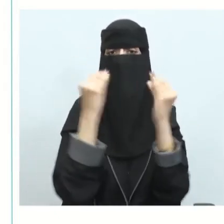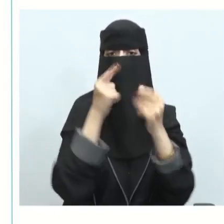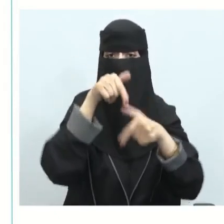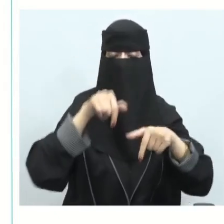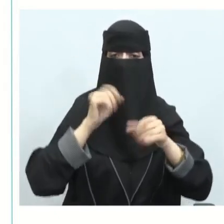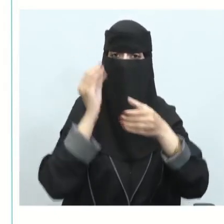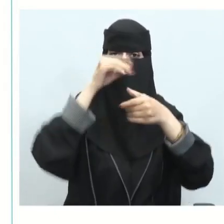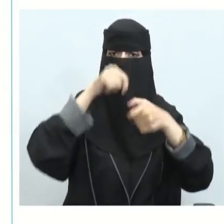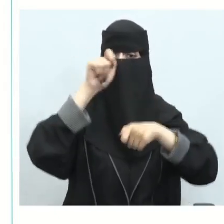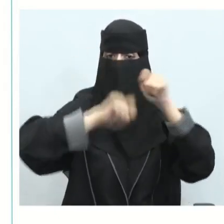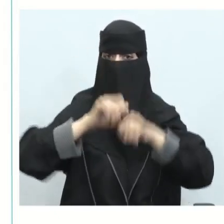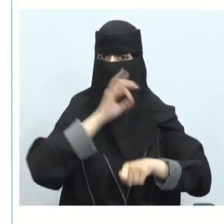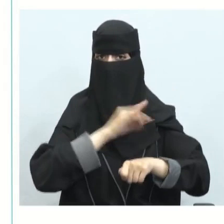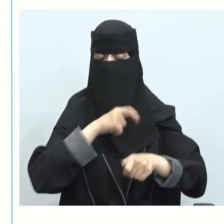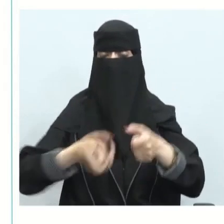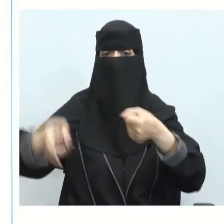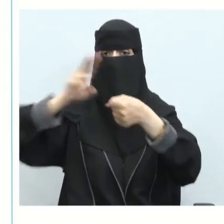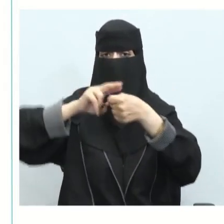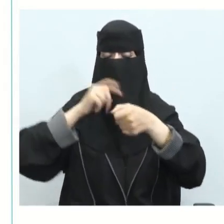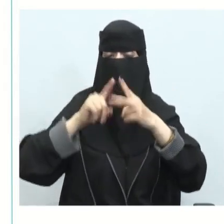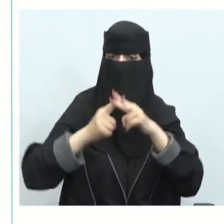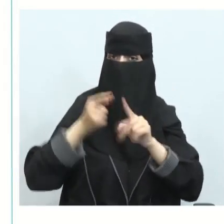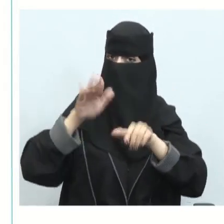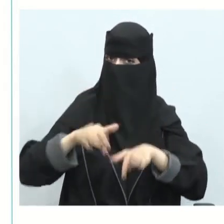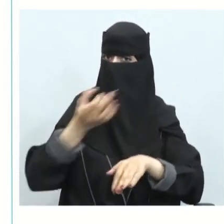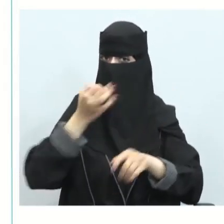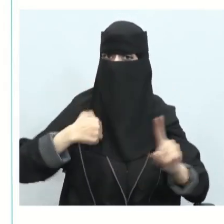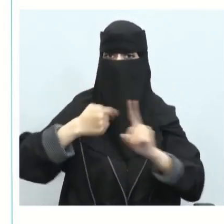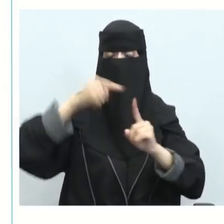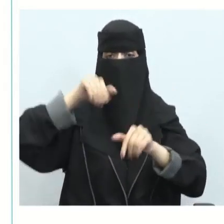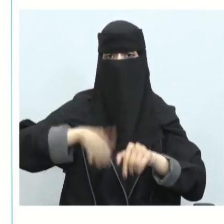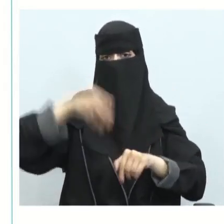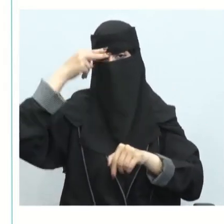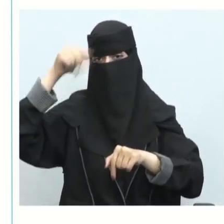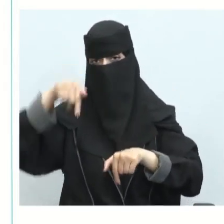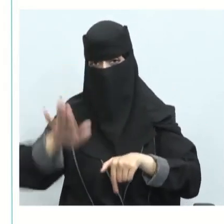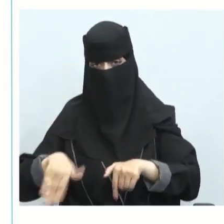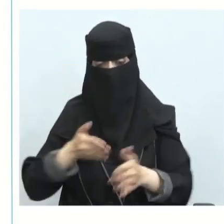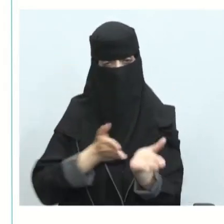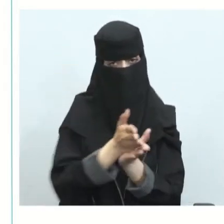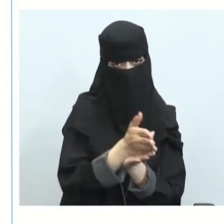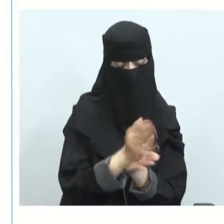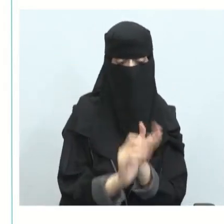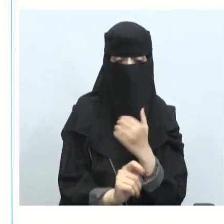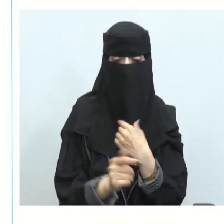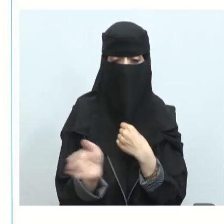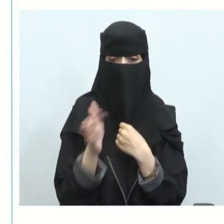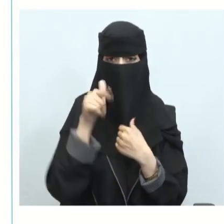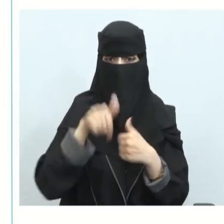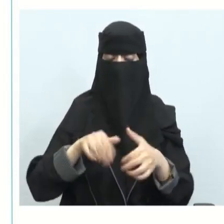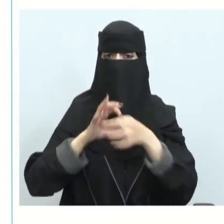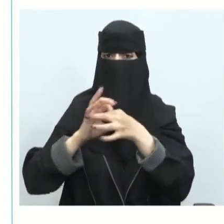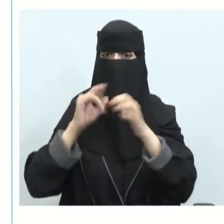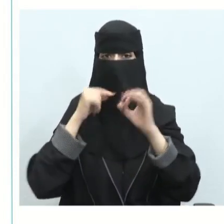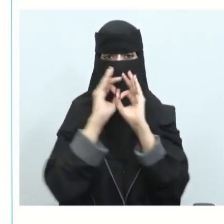والاستفادة منها من خلال إعادة تدوير وسنتناول أيضا هدف المملكة في هذا المجال العلاقات مع